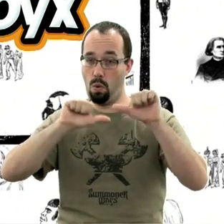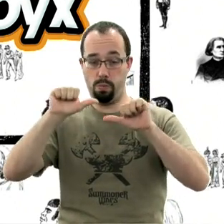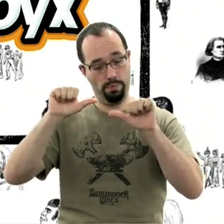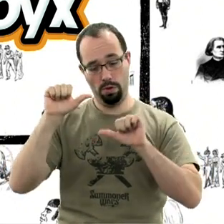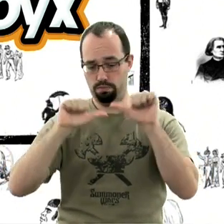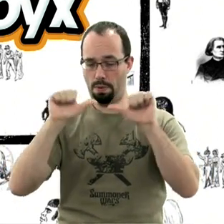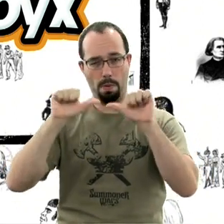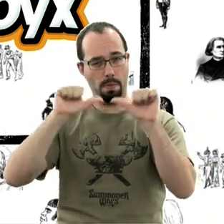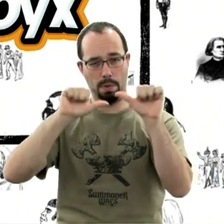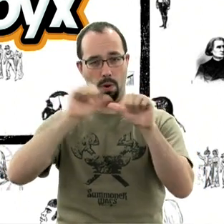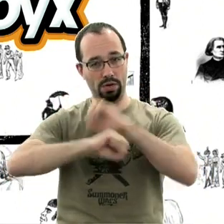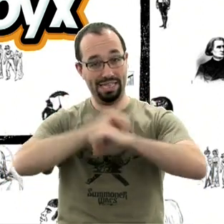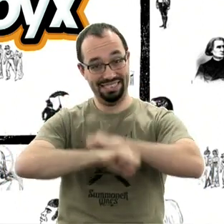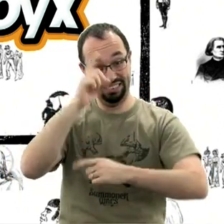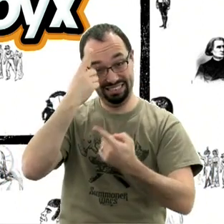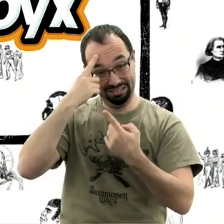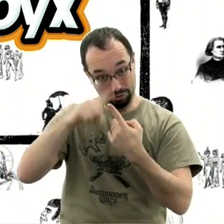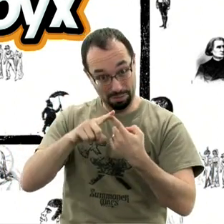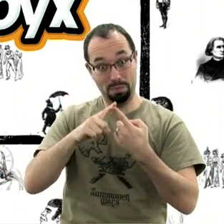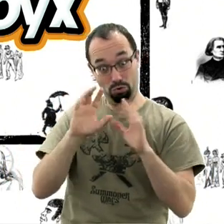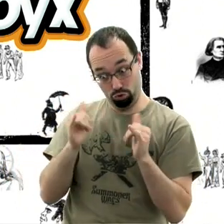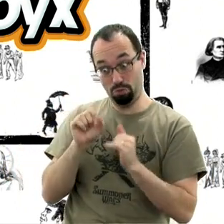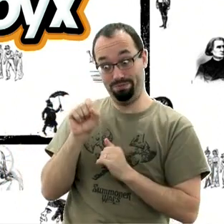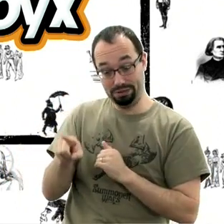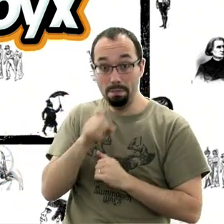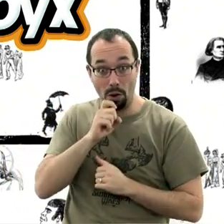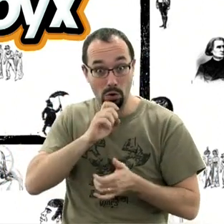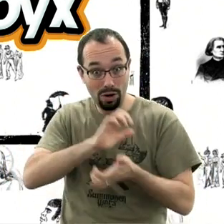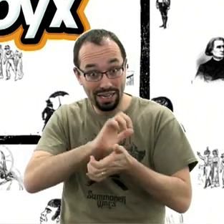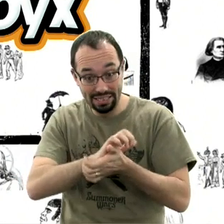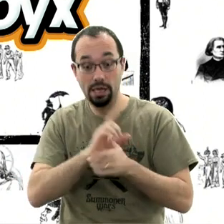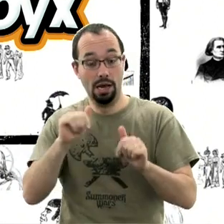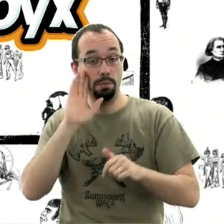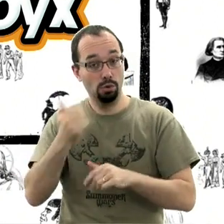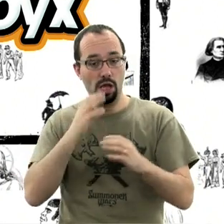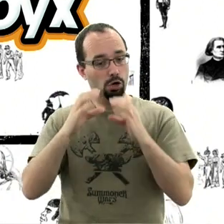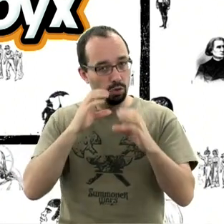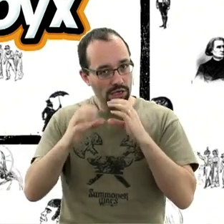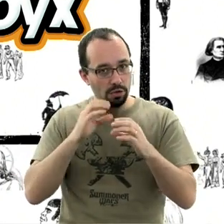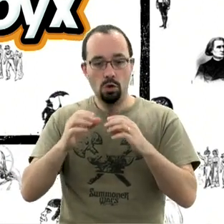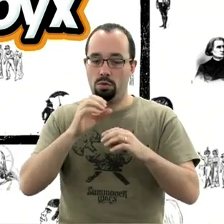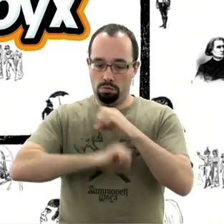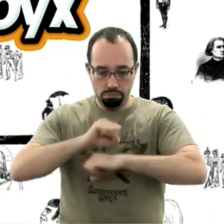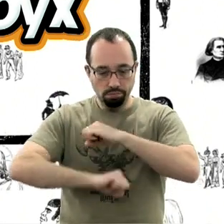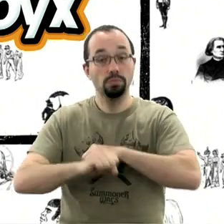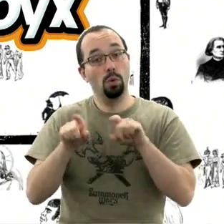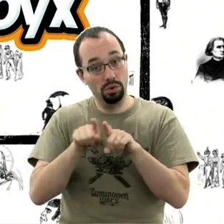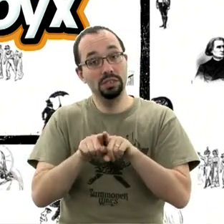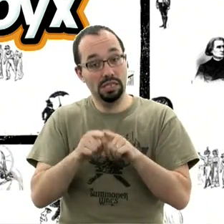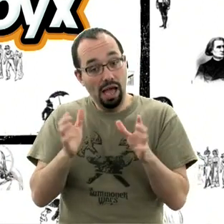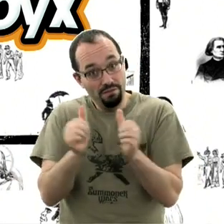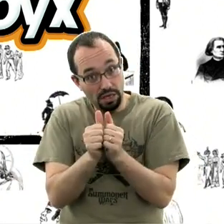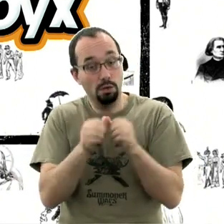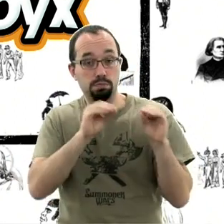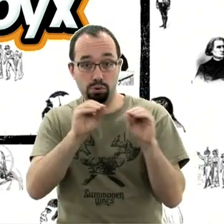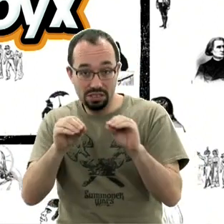démarche. Il a une démarche intellectuelle sur la manière dont ils vont accompagner la communication autour de l'enjeu. Et surtout aussi, ça marche. Ils ont impliqué les boutiques. Ils ont impliqué les